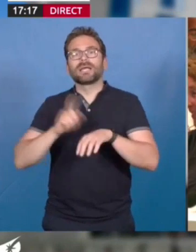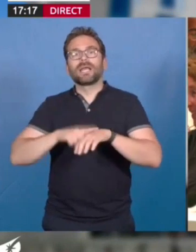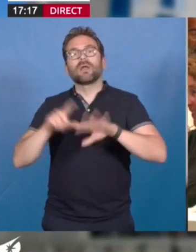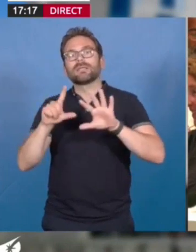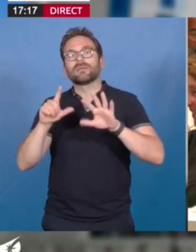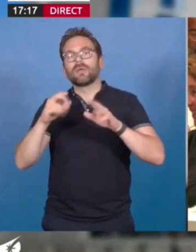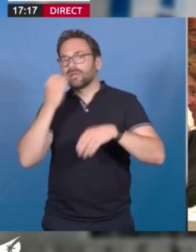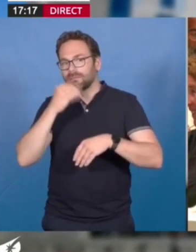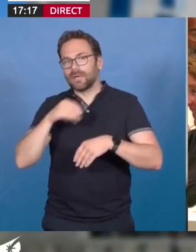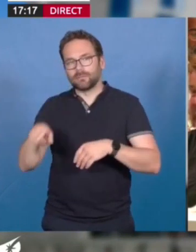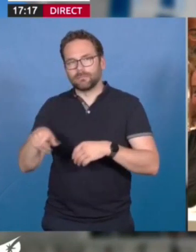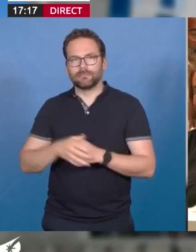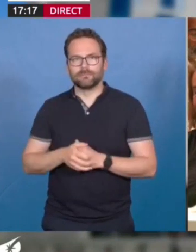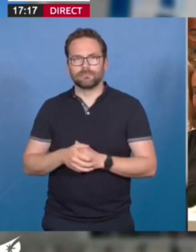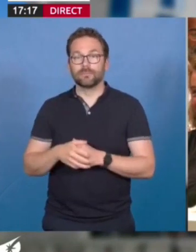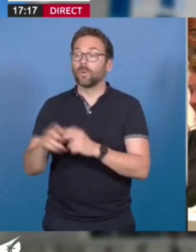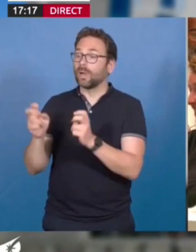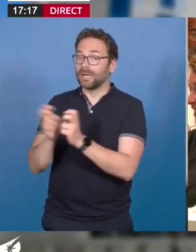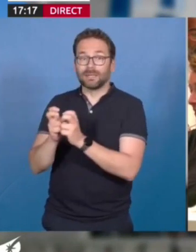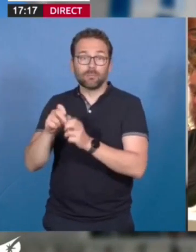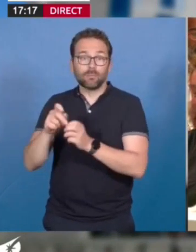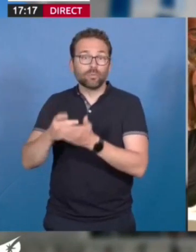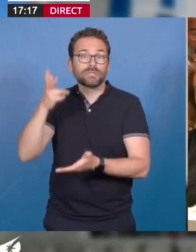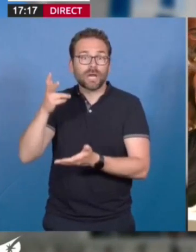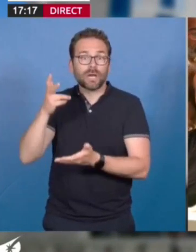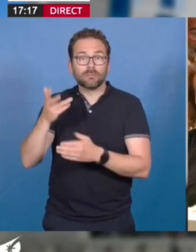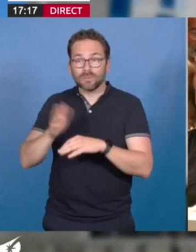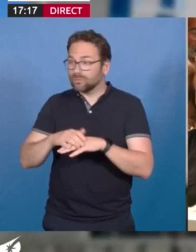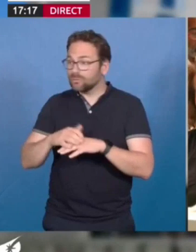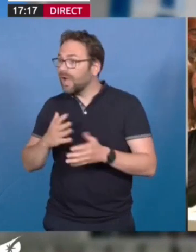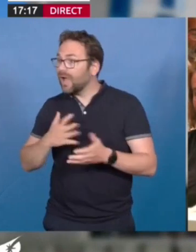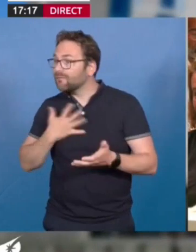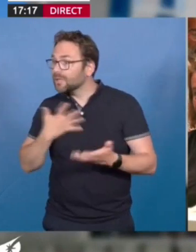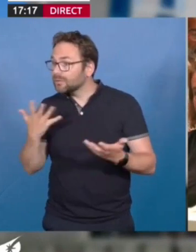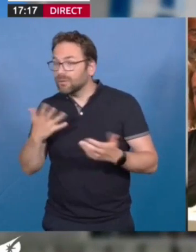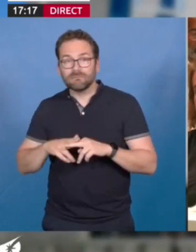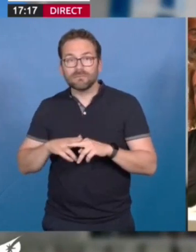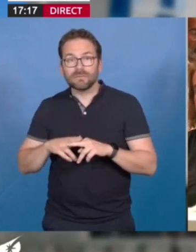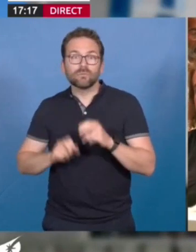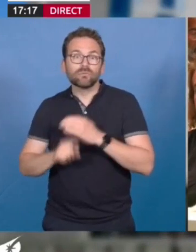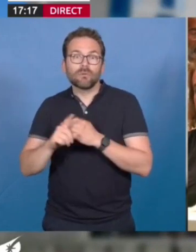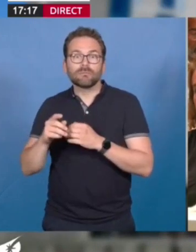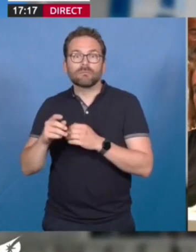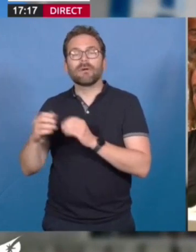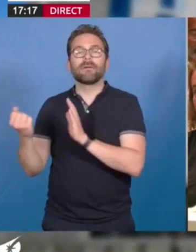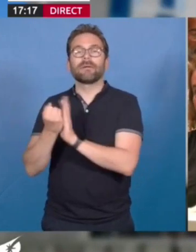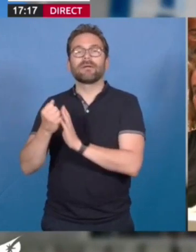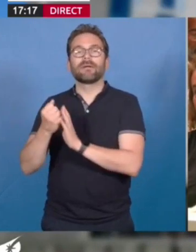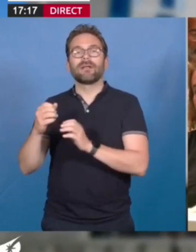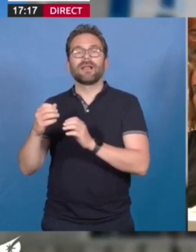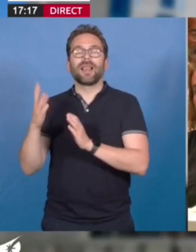'hiver. C'est donc une électricité plus chère qui n'a pour seule particularité que le fait d'être vendue sous le label vert.